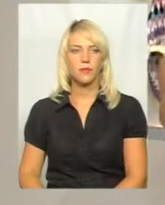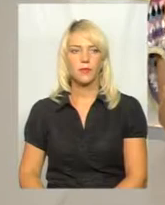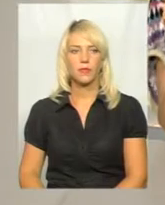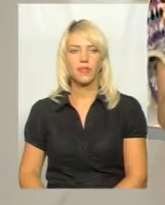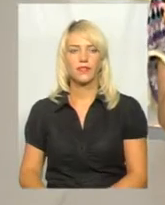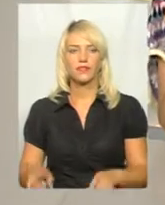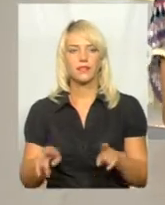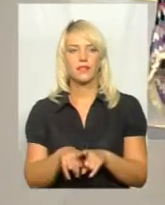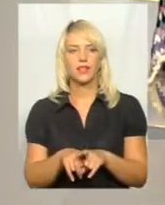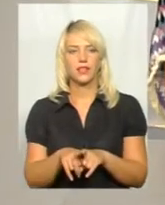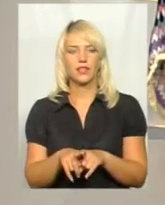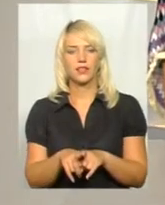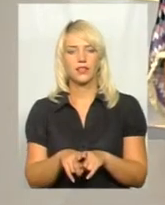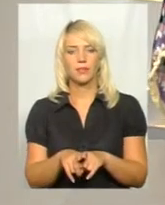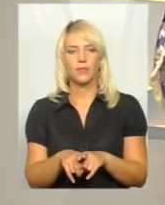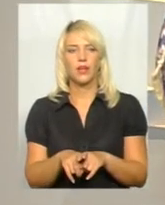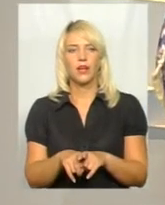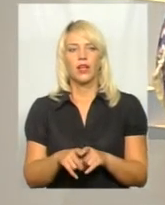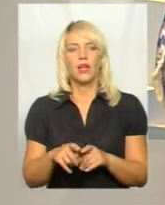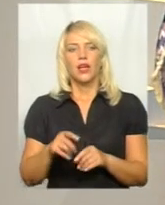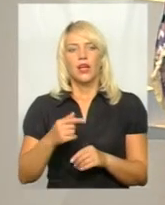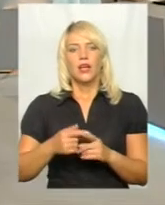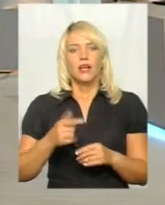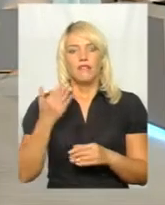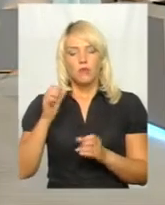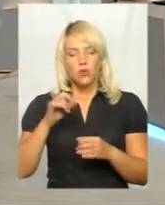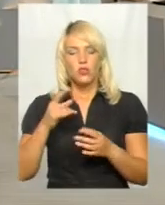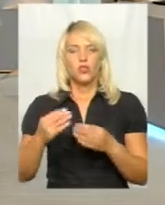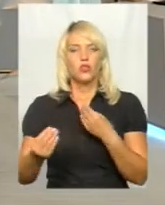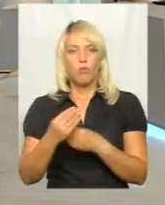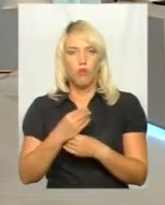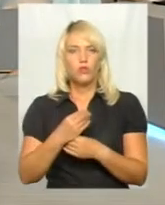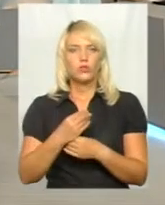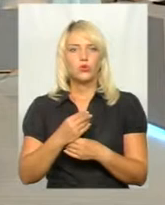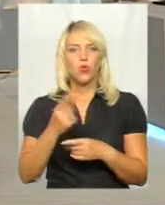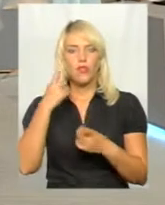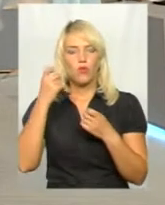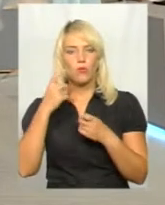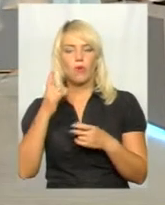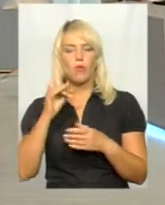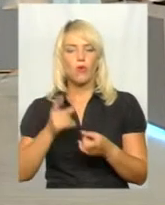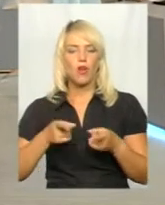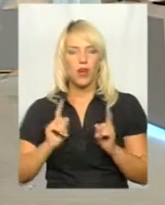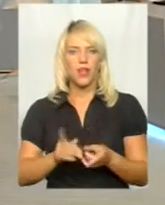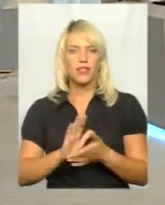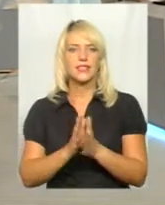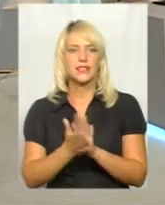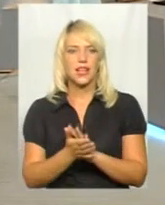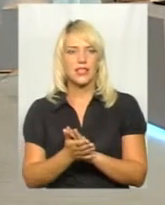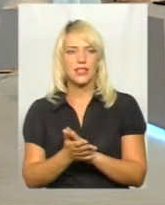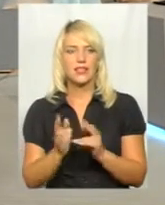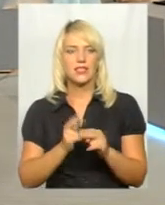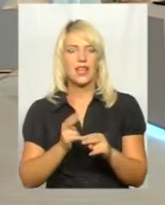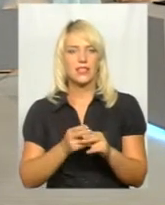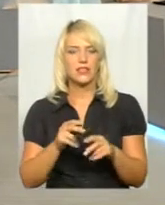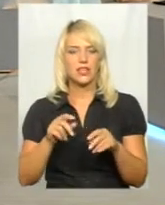Такий ліричний відступ країзнавця. Можете доповнити інформацією, якщо таку маєте, про реальний стан залізних скульптур? Який він